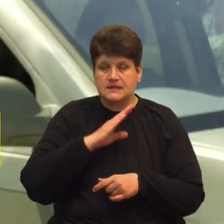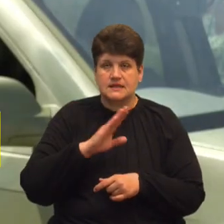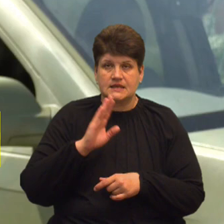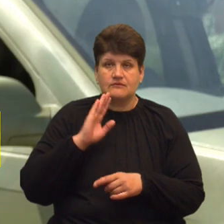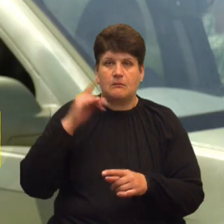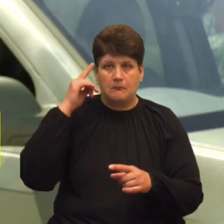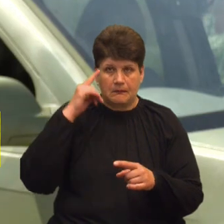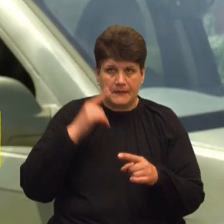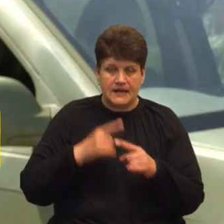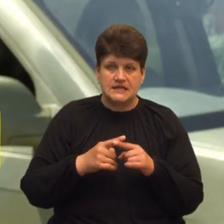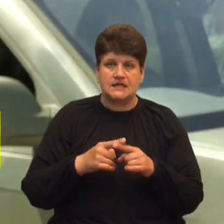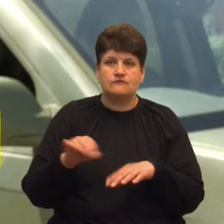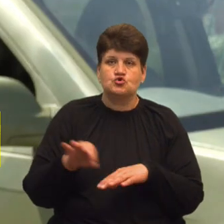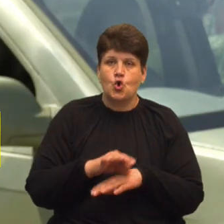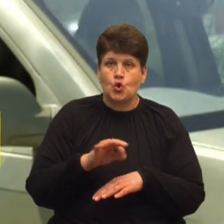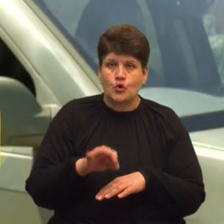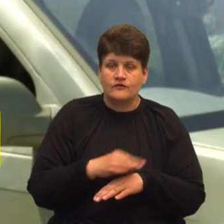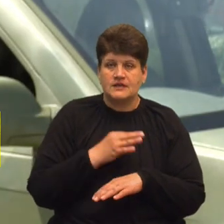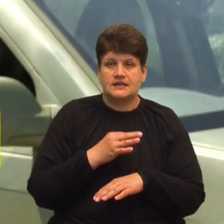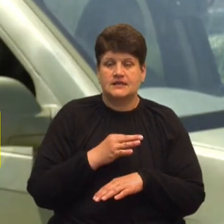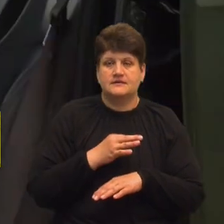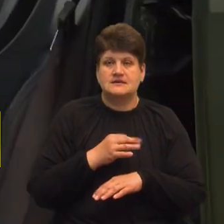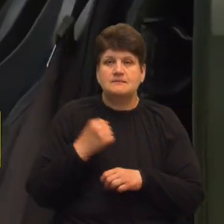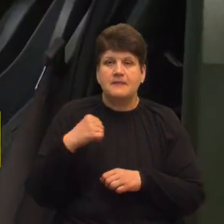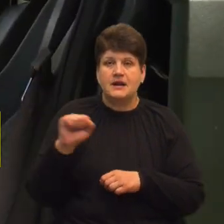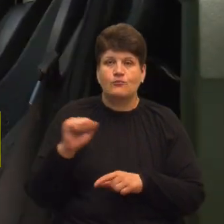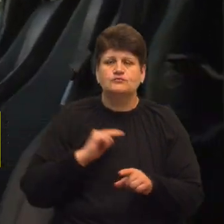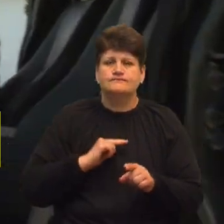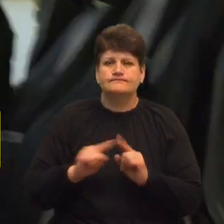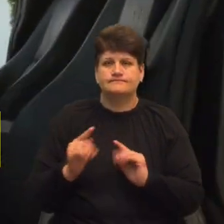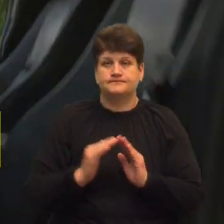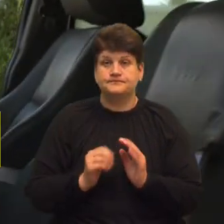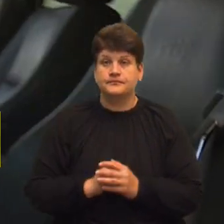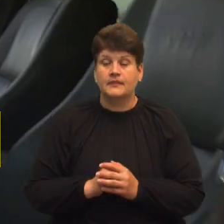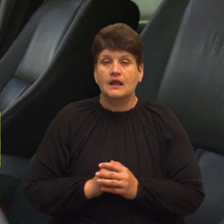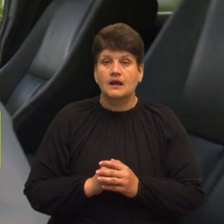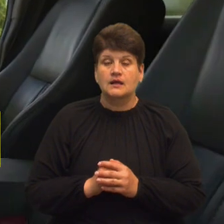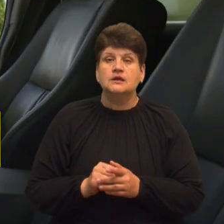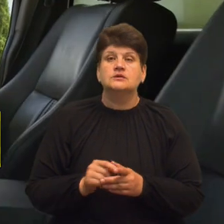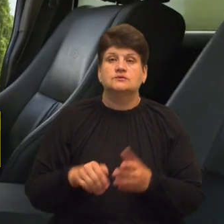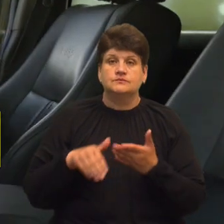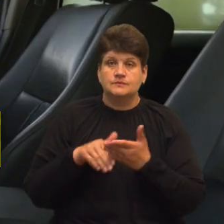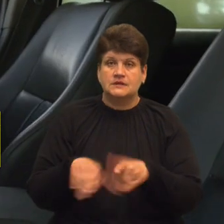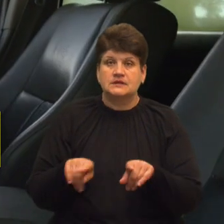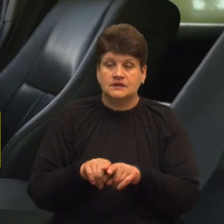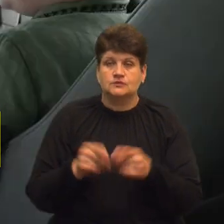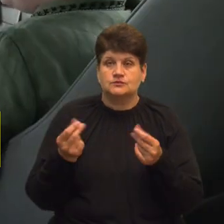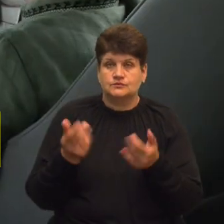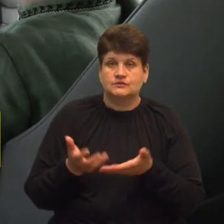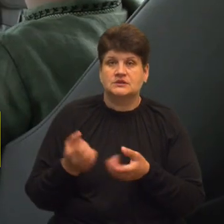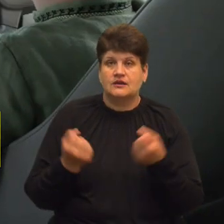чоловіків з перемогою і чим пошвидше. Долучилися до збору грошей на автомобіль для військових